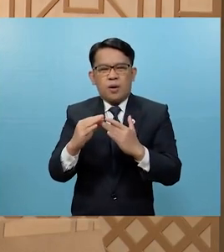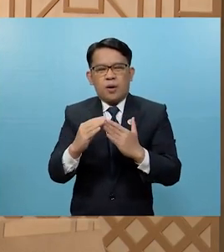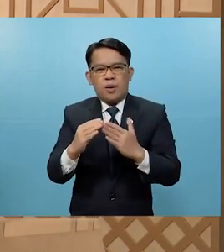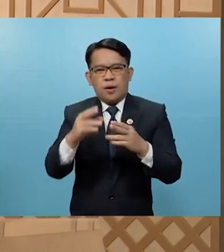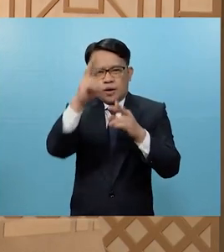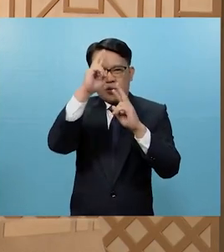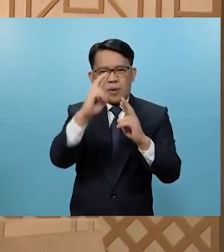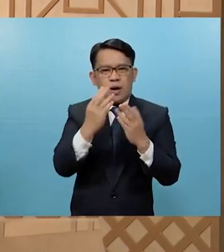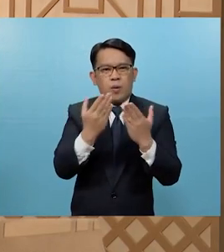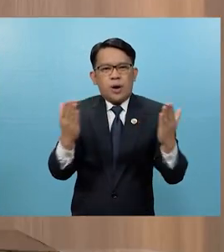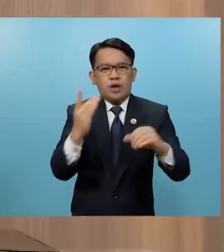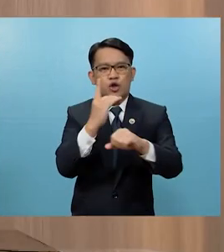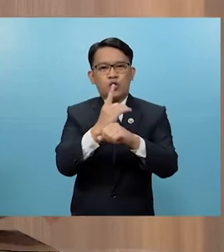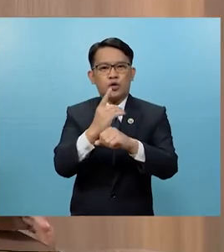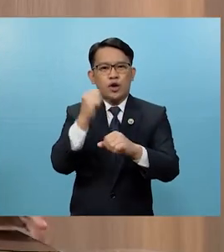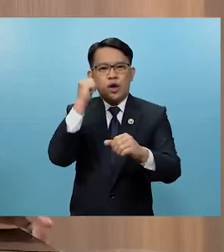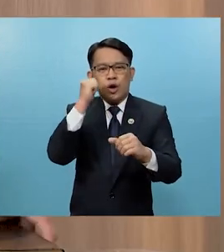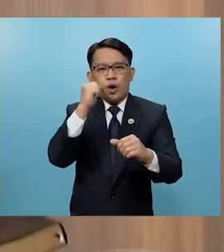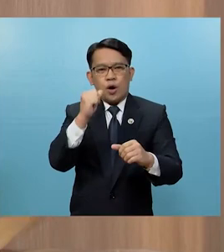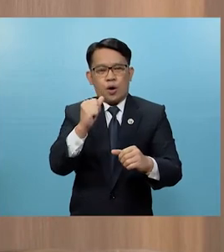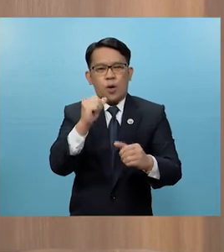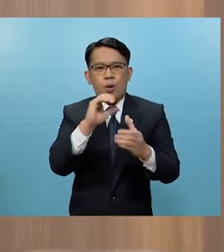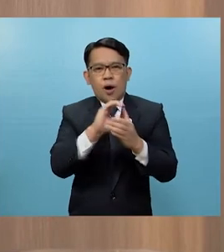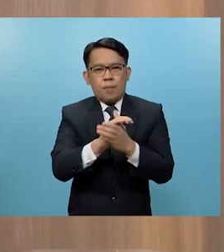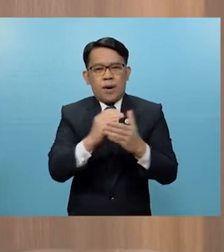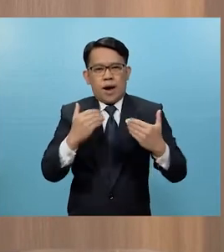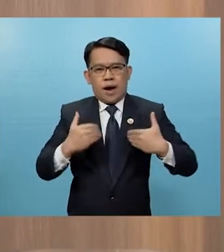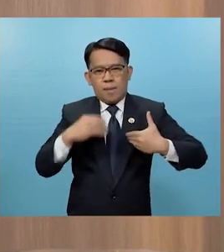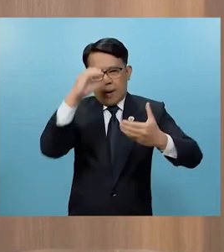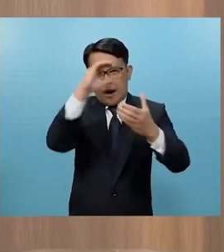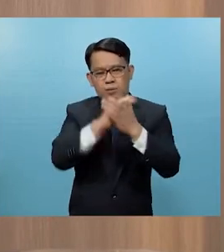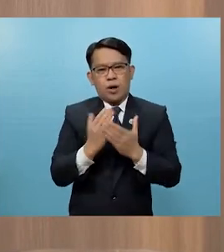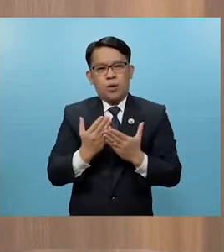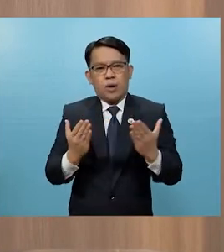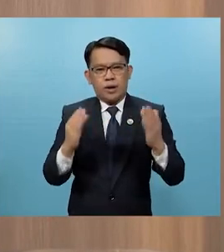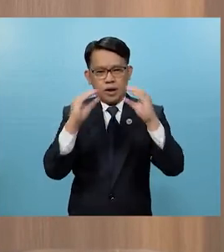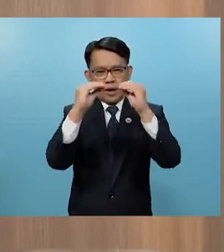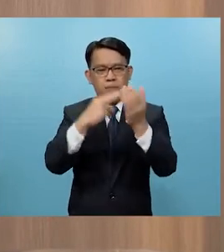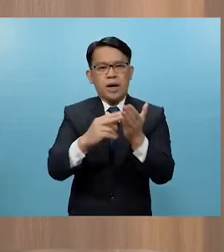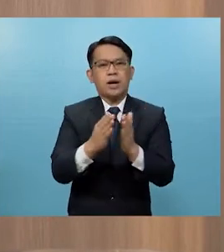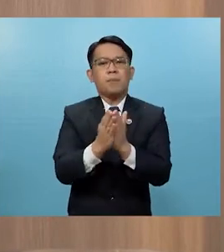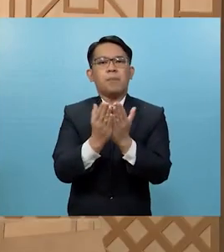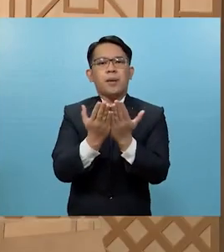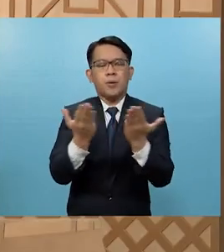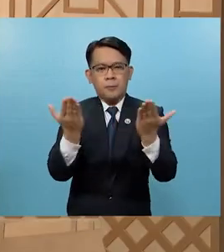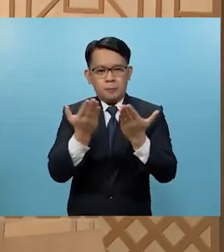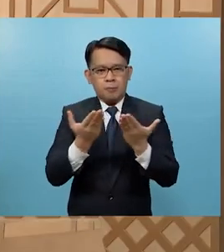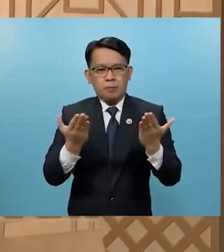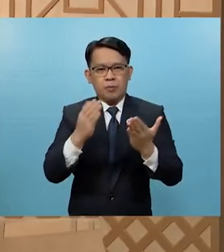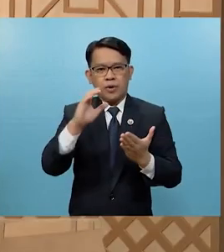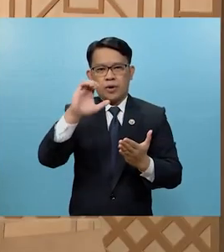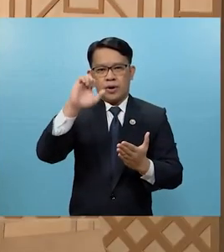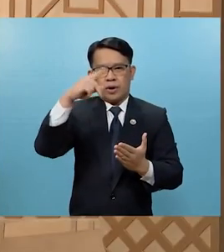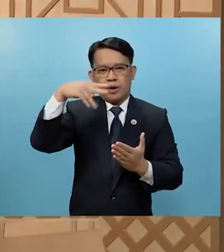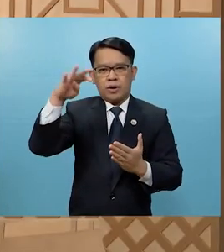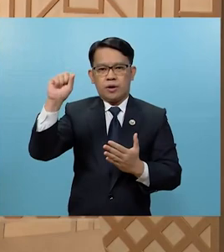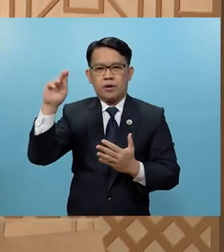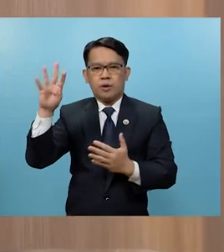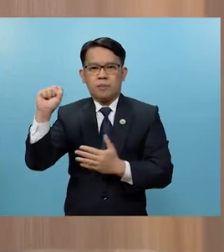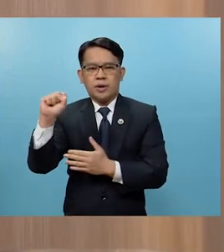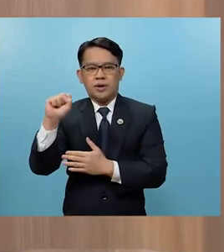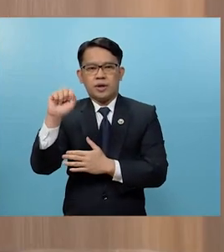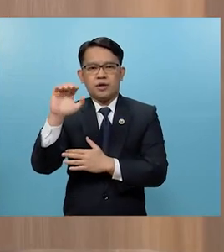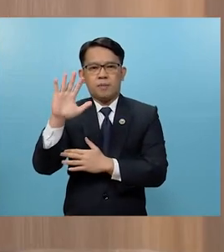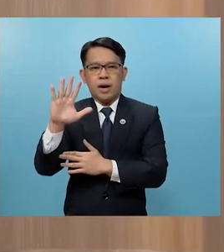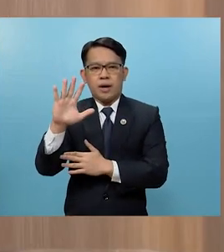ng babaeng may asawa? Pakinggan po natin At ganito po ang itinuturo ng Bibya dito po sa Efeso sa